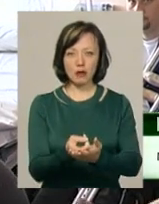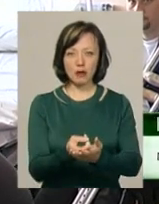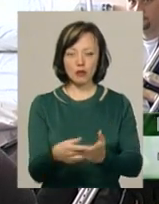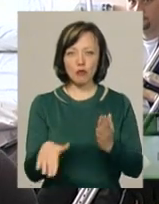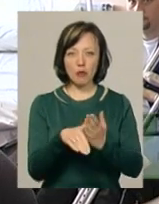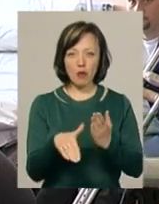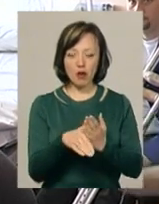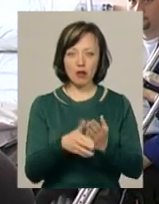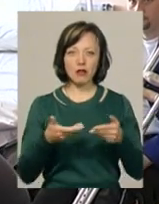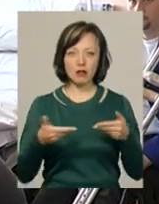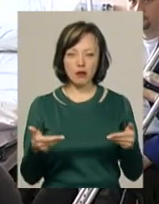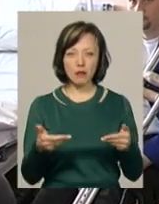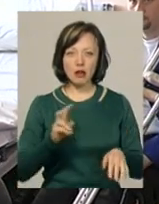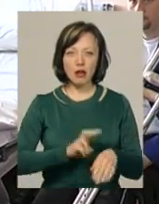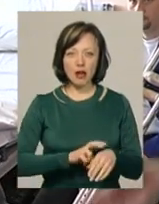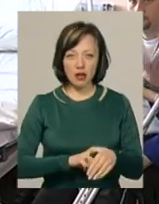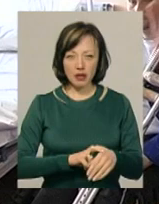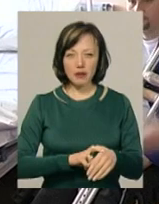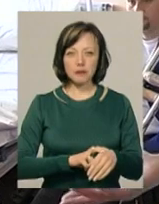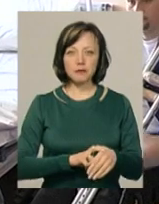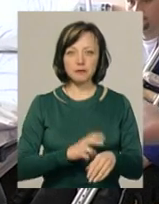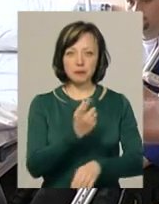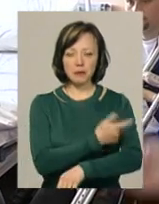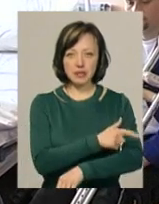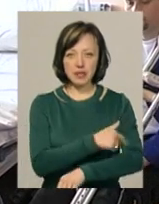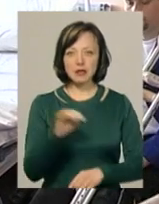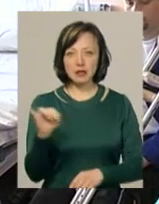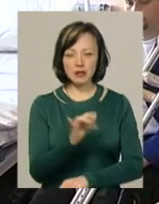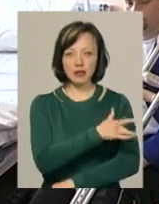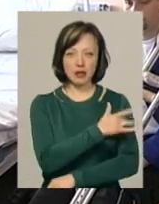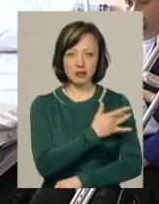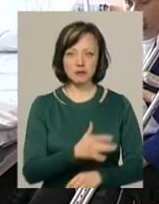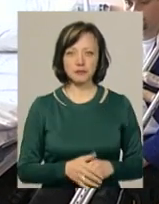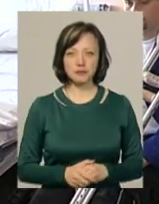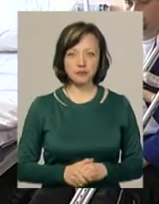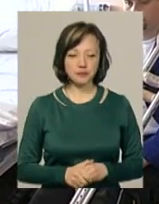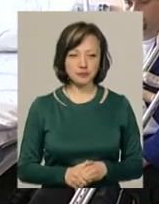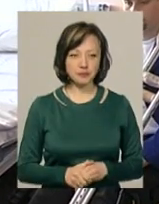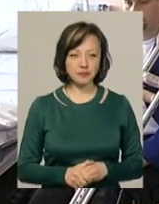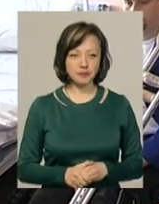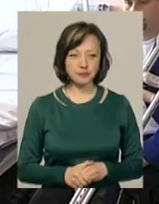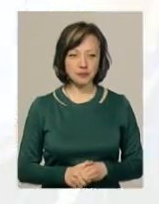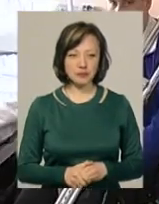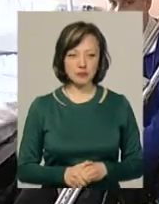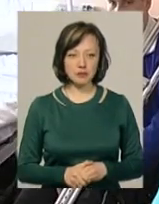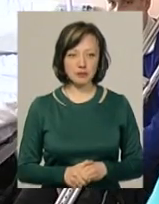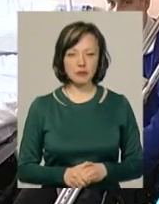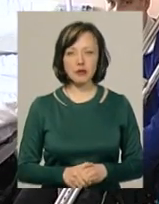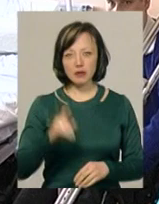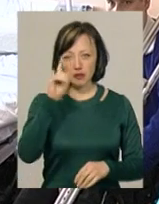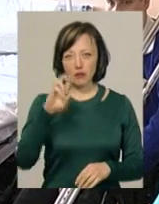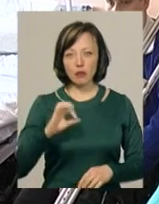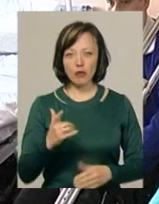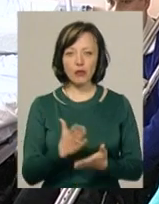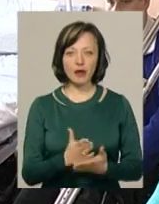Допомагали нам лікарі, медсестри і молодший медперсонал. Слава